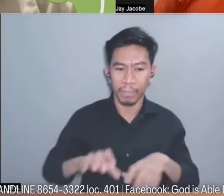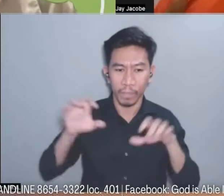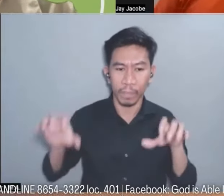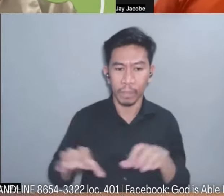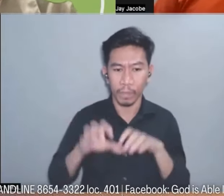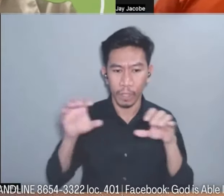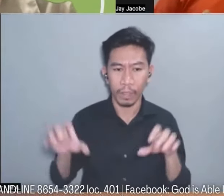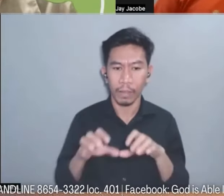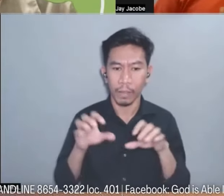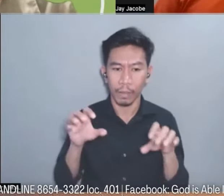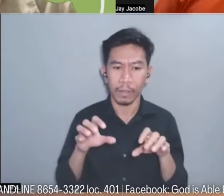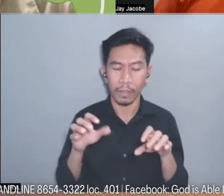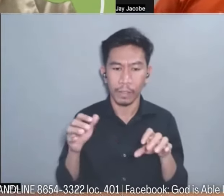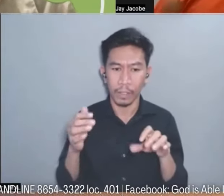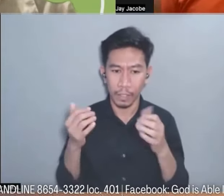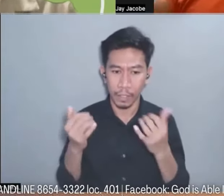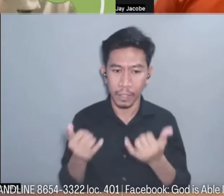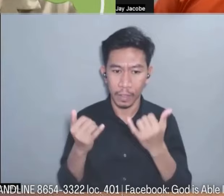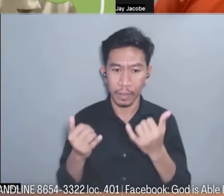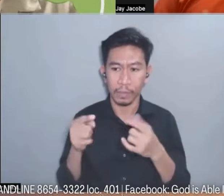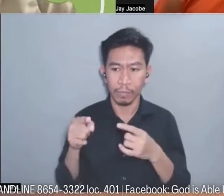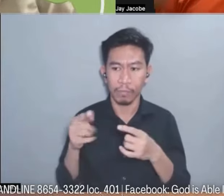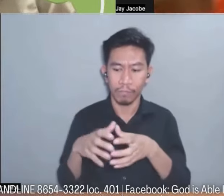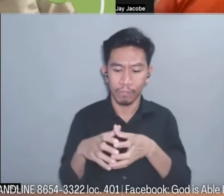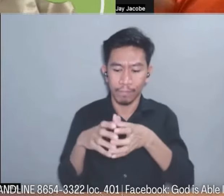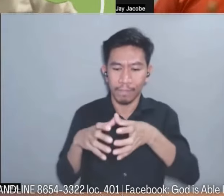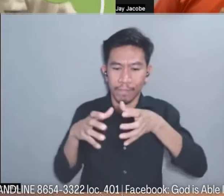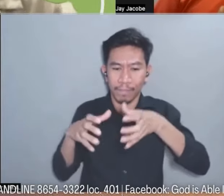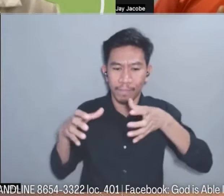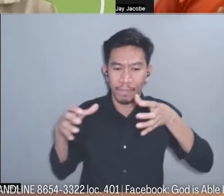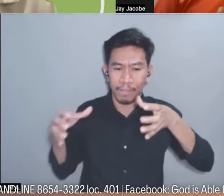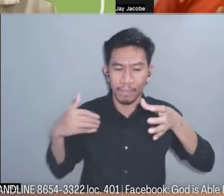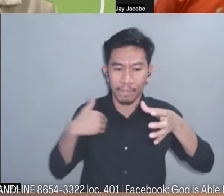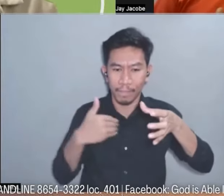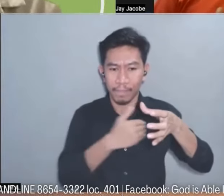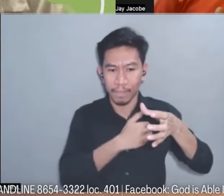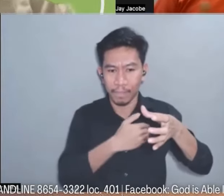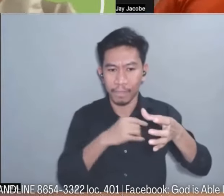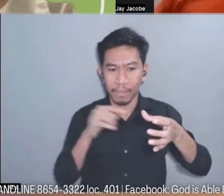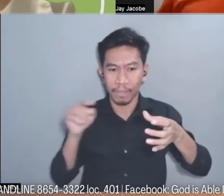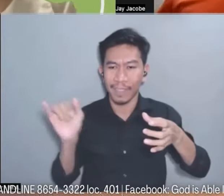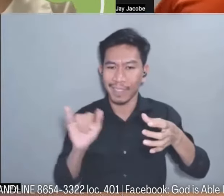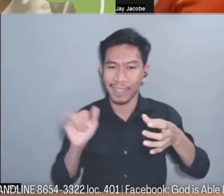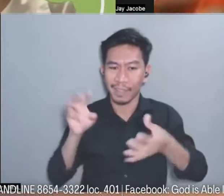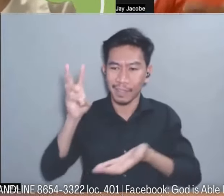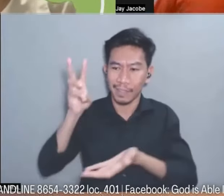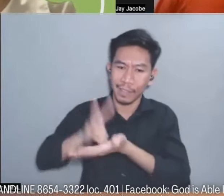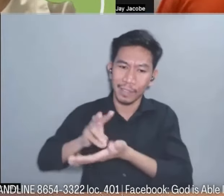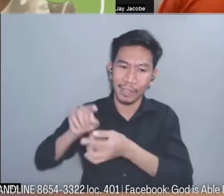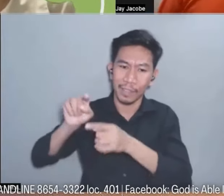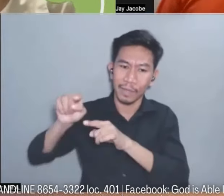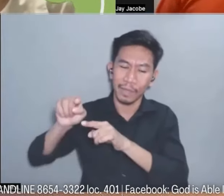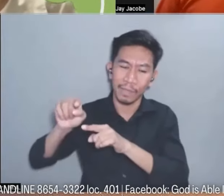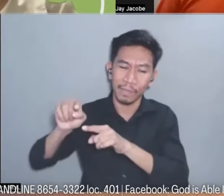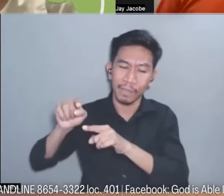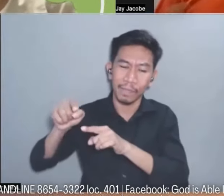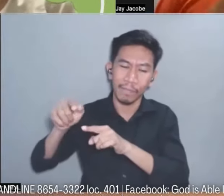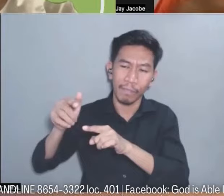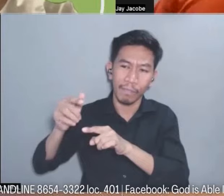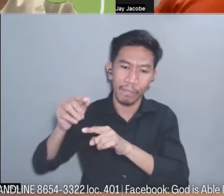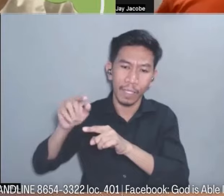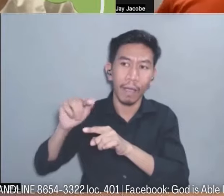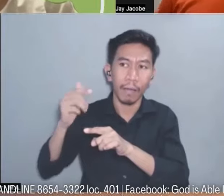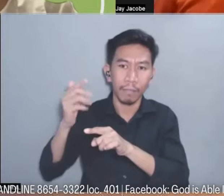patuloy po lumalago ang gawain ng Panginoon lalong-lalong ako sa Sagnet bumabalik na po yung mga mga atin dati